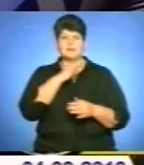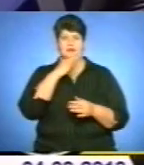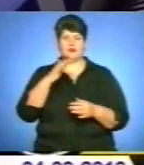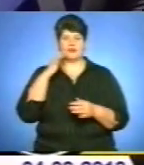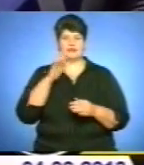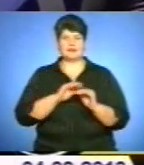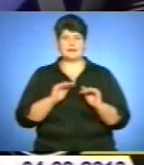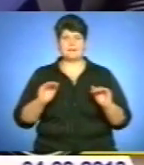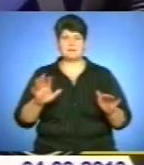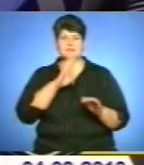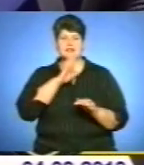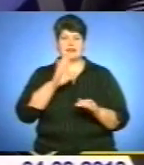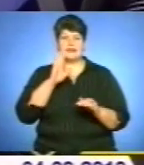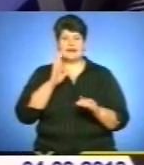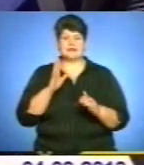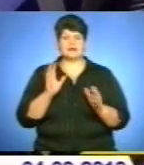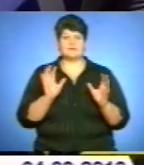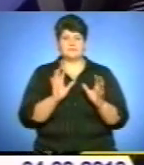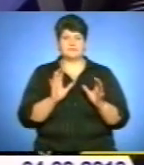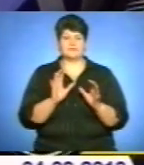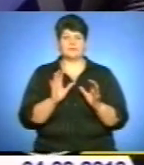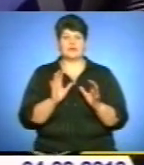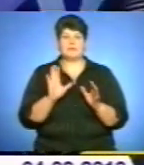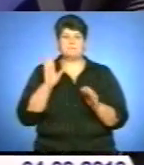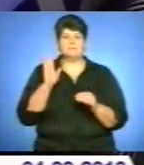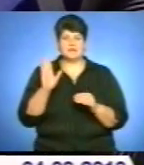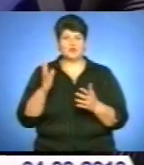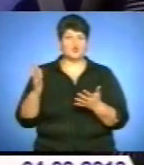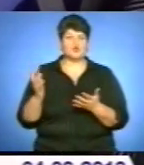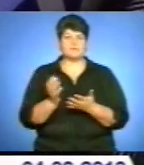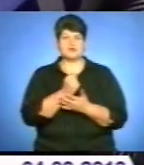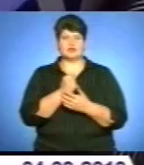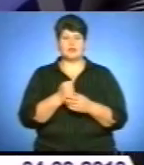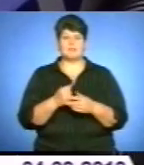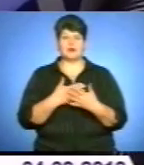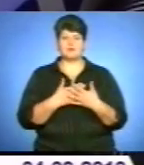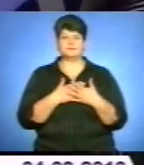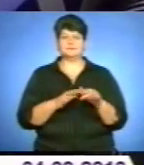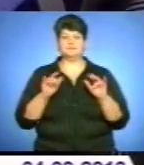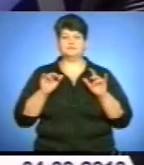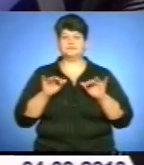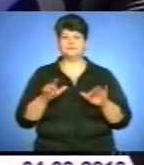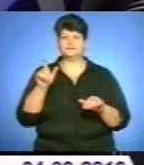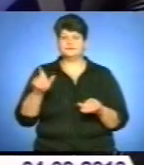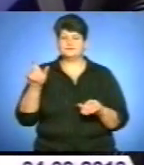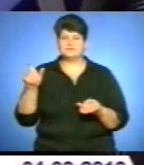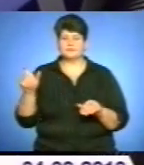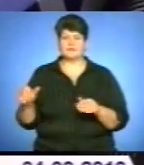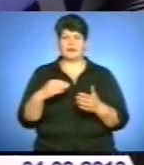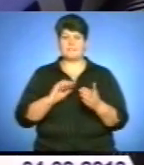воспитувати сім'ї свершеннолетніх дітей, і бути успішними общественними деятелями і